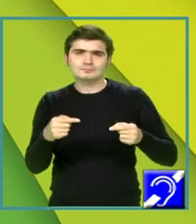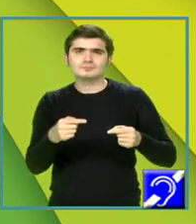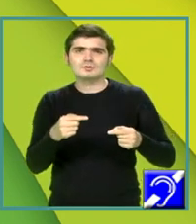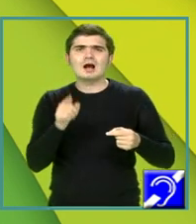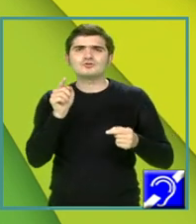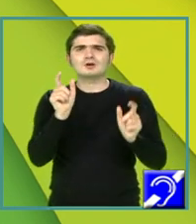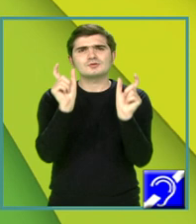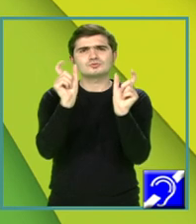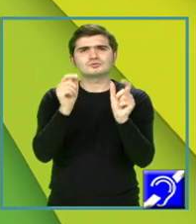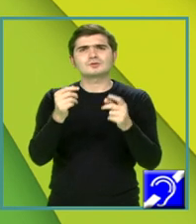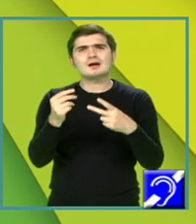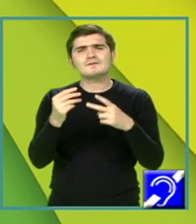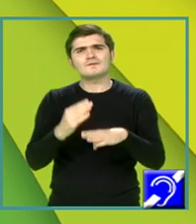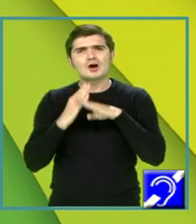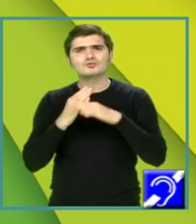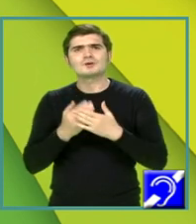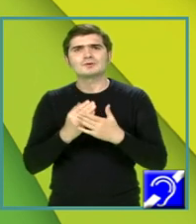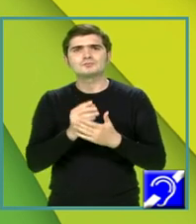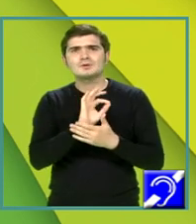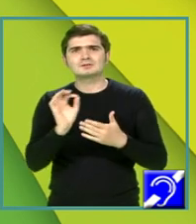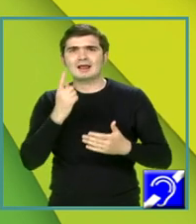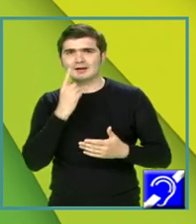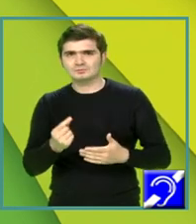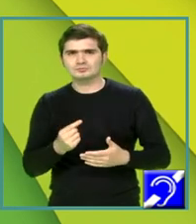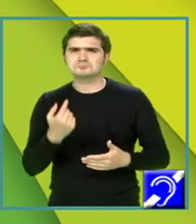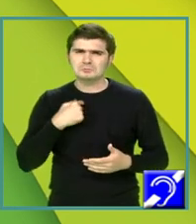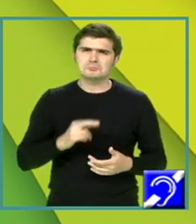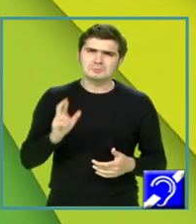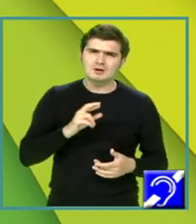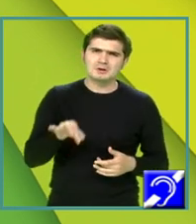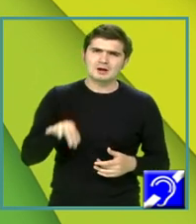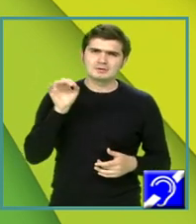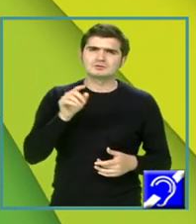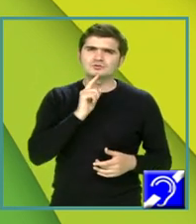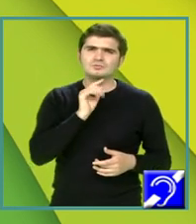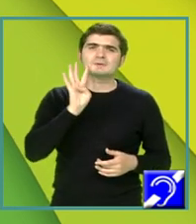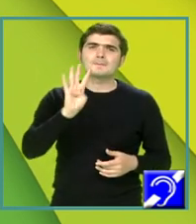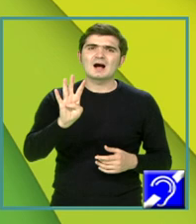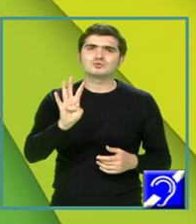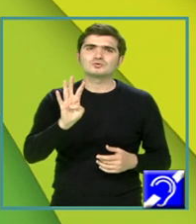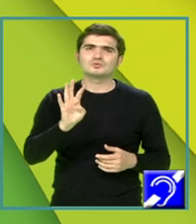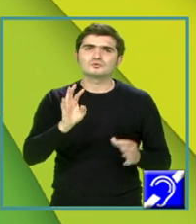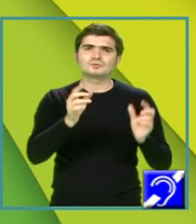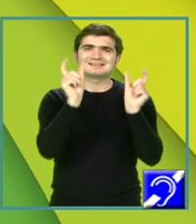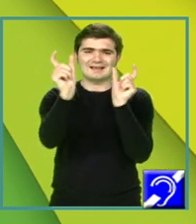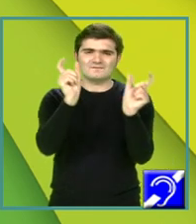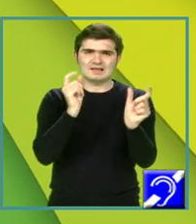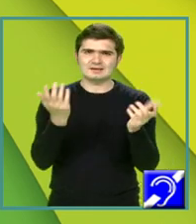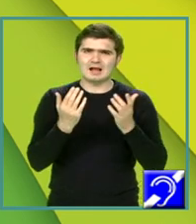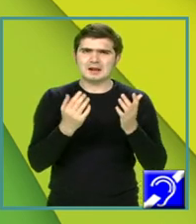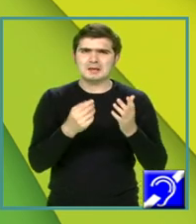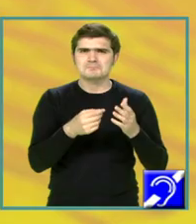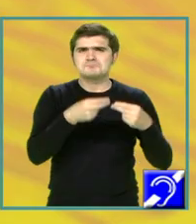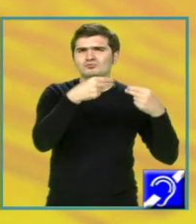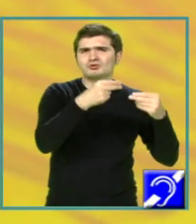răspunsului. Eu, repet, am identificat cel puțin patru secvențe care sugerează, nu